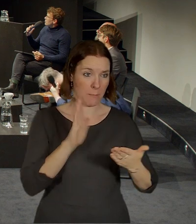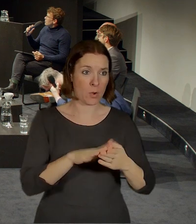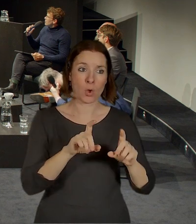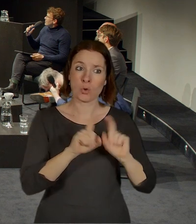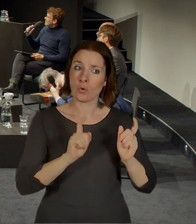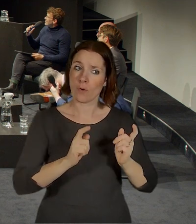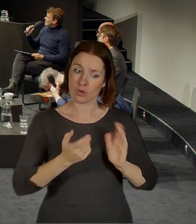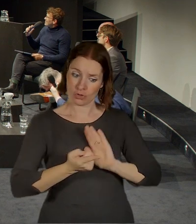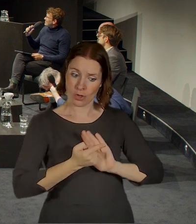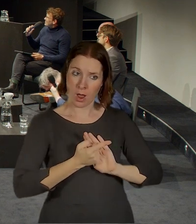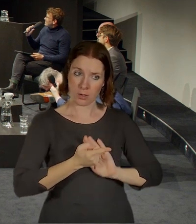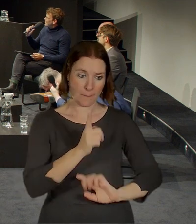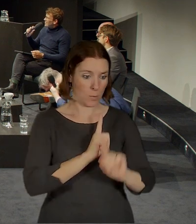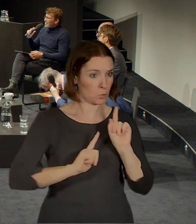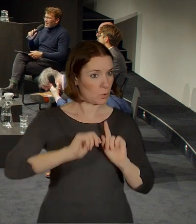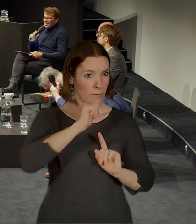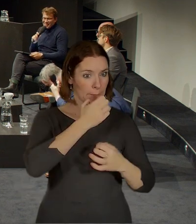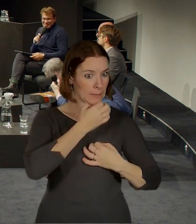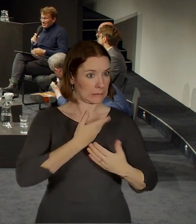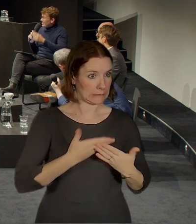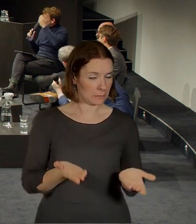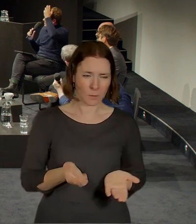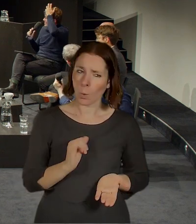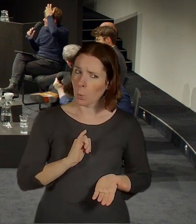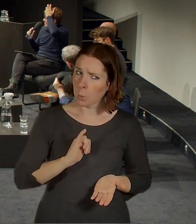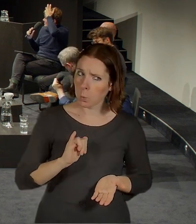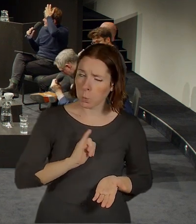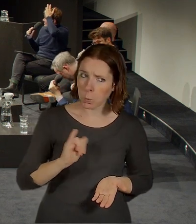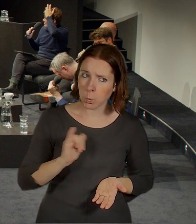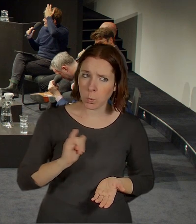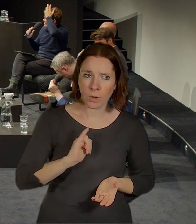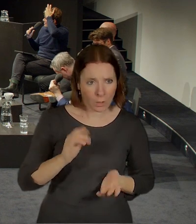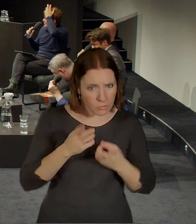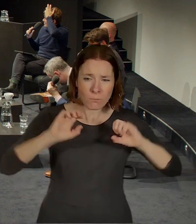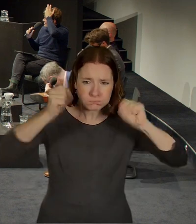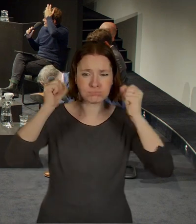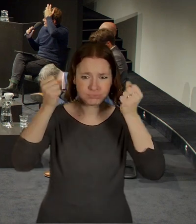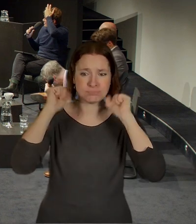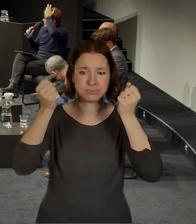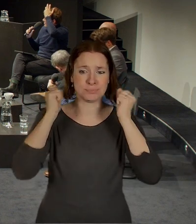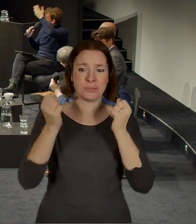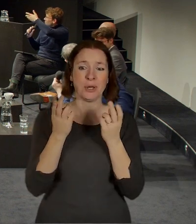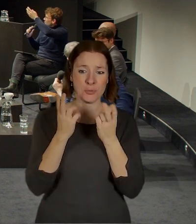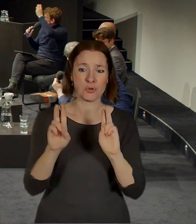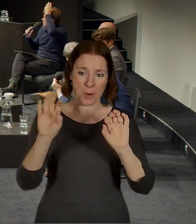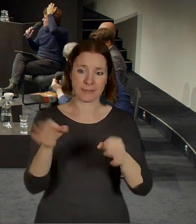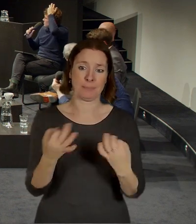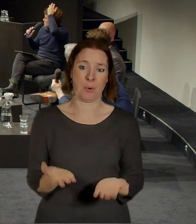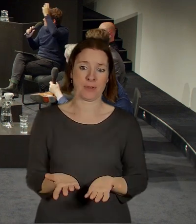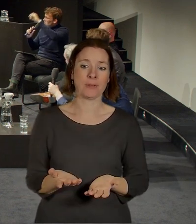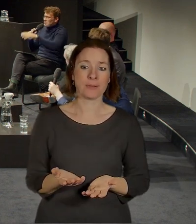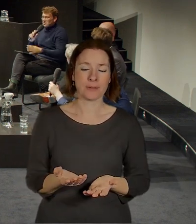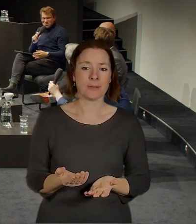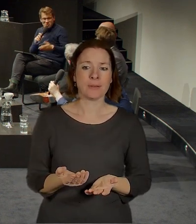posudky a žádný dobrozdání nechtějí. Takže zbývá tady se rozčilovat tady v auditoriu. Děkuji. Stačí